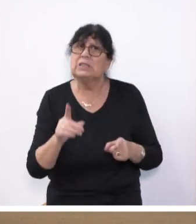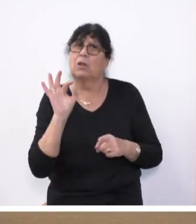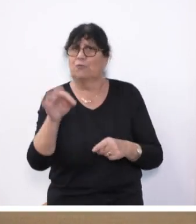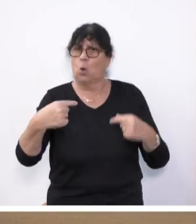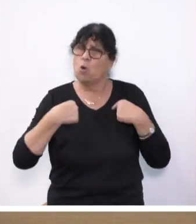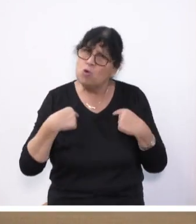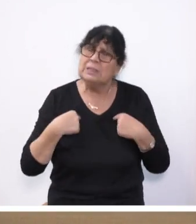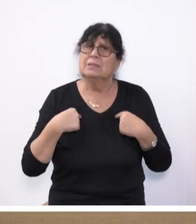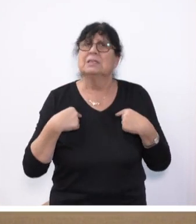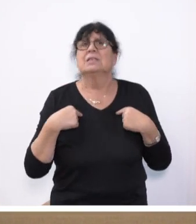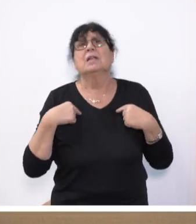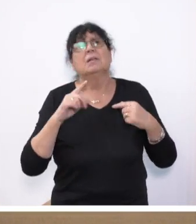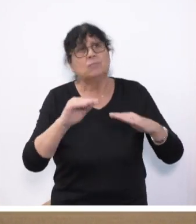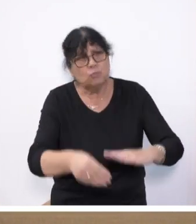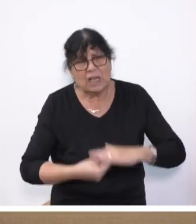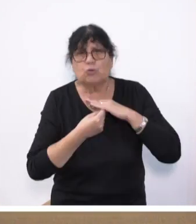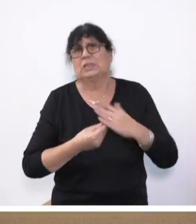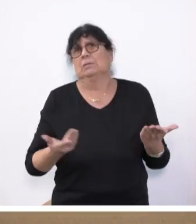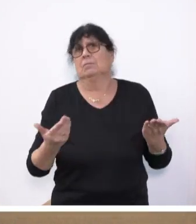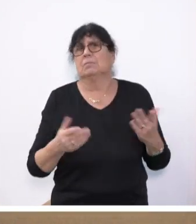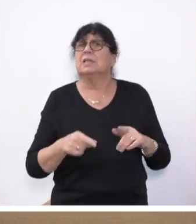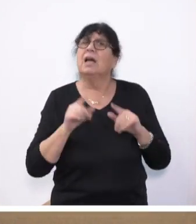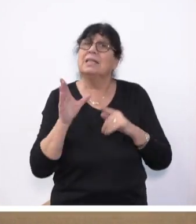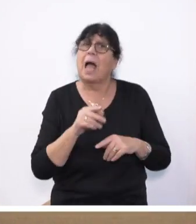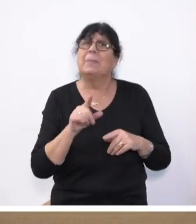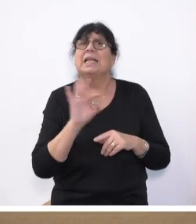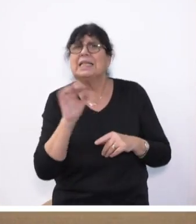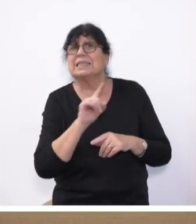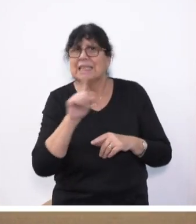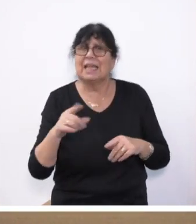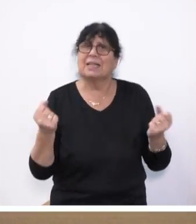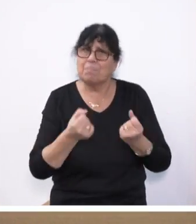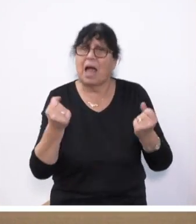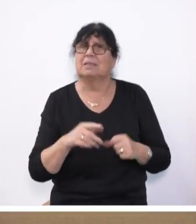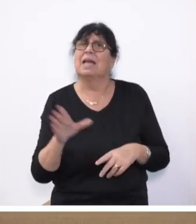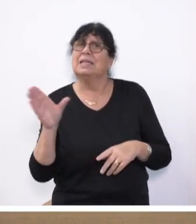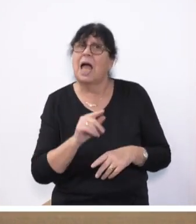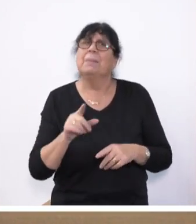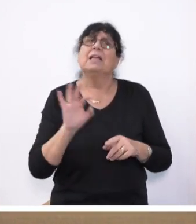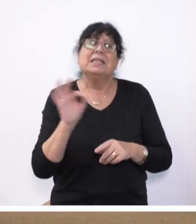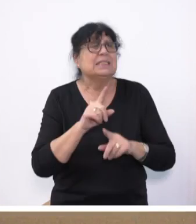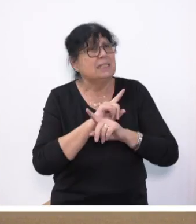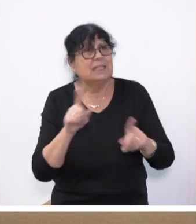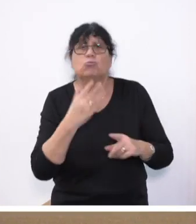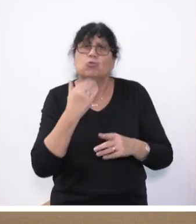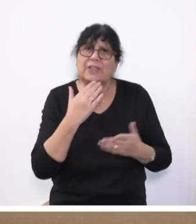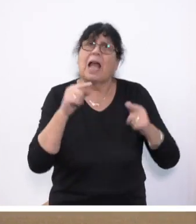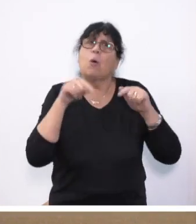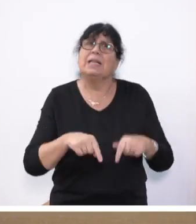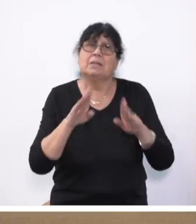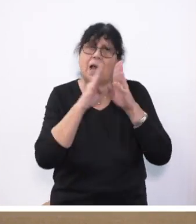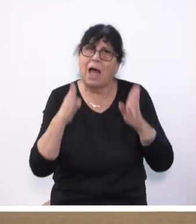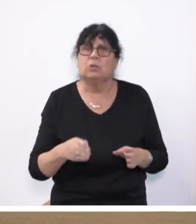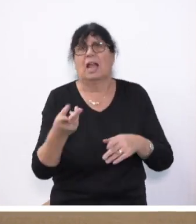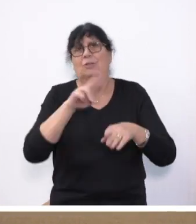uns ständig einsetzen, weil damit ist es nicht getan. Damit wird es nicht getan sein. Auch dieser Haushalt,